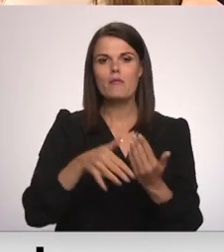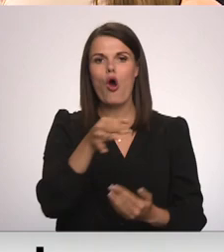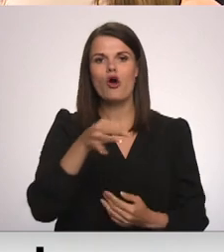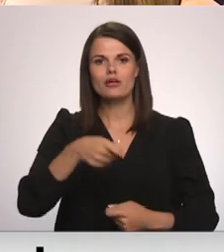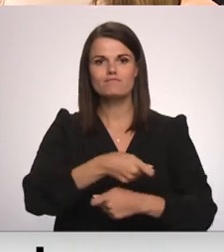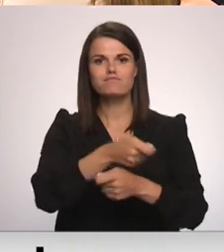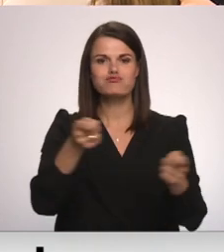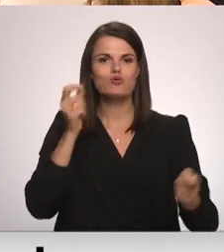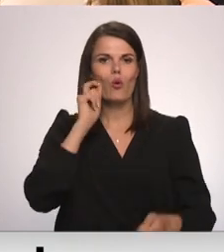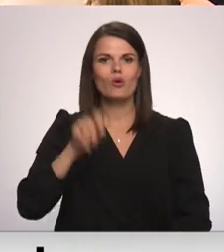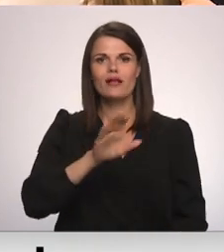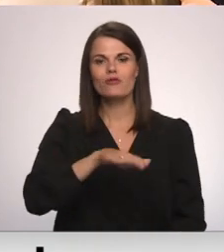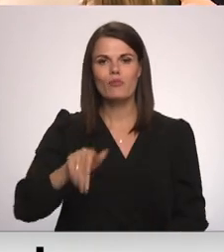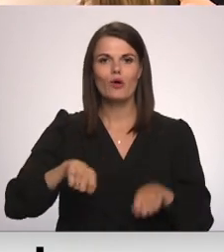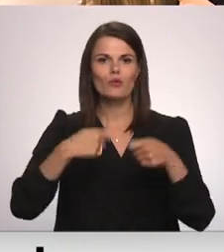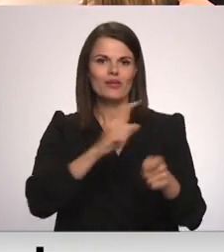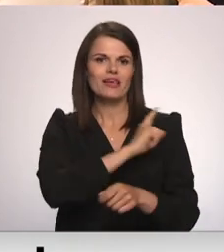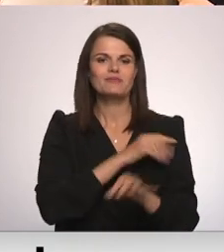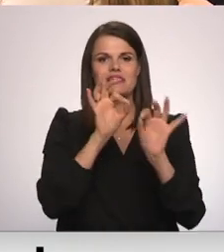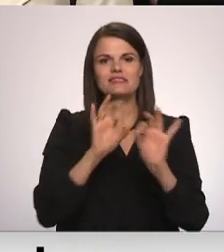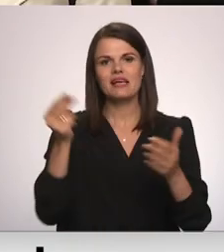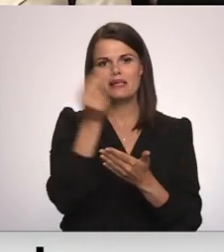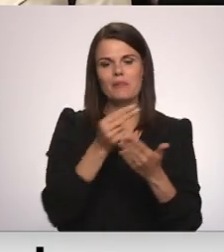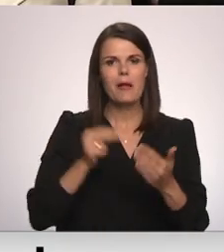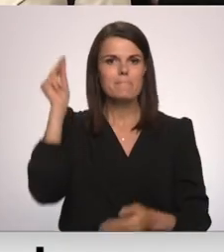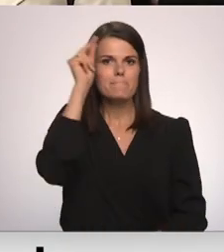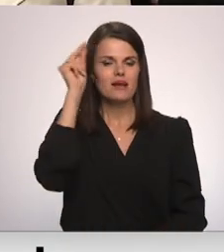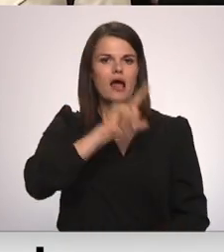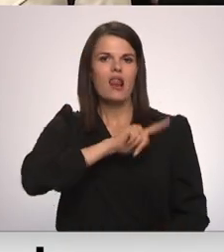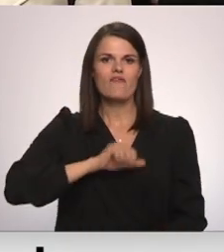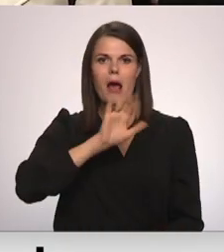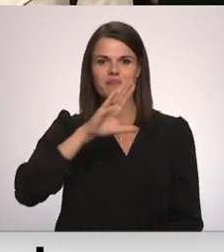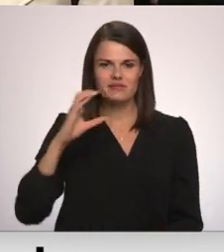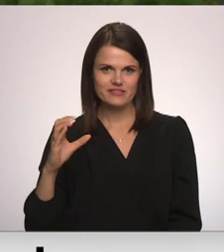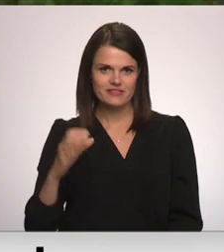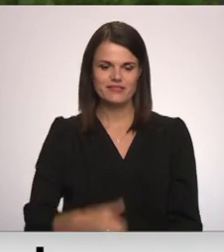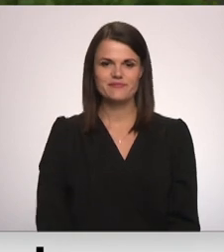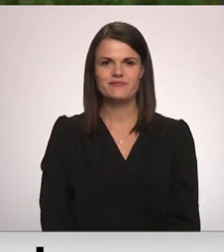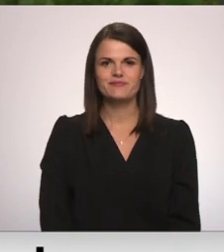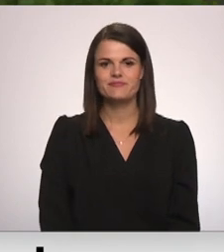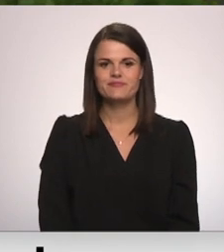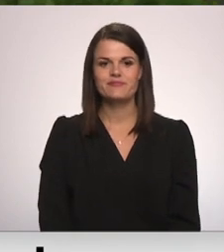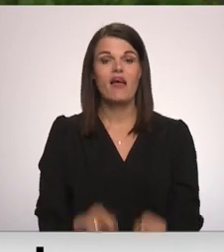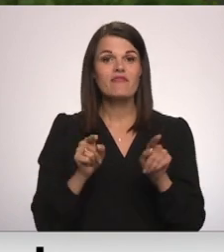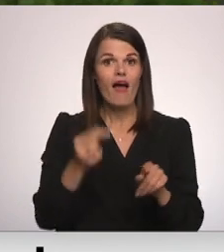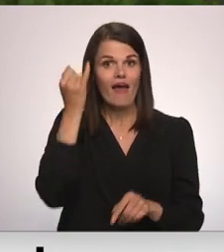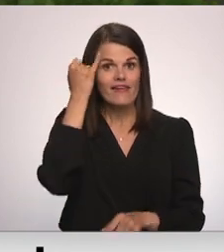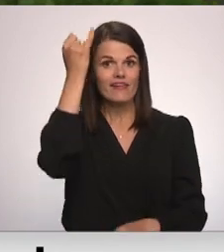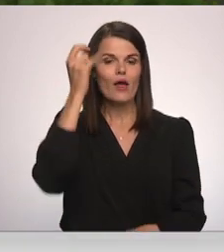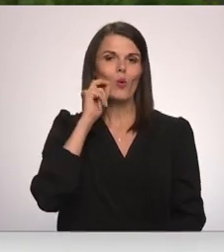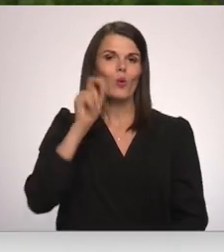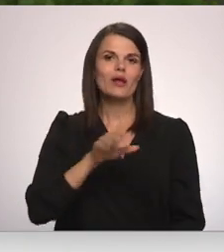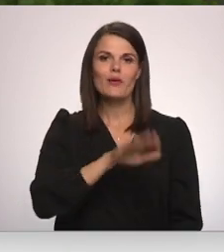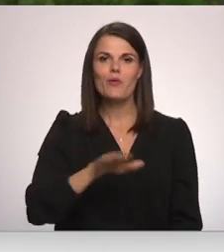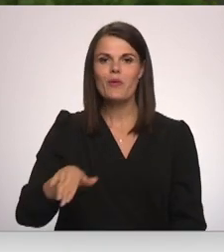bērniem, dodot viņiem iespēju ar skaistām ilustrācijām mācīties latviešu alfabētu. Tā ideja ir, ka Ukraiņu bērniņi